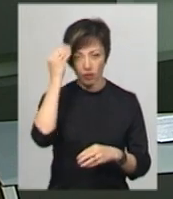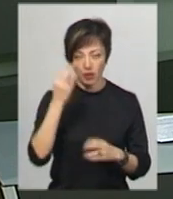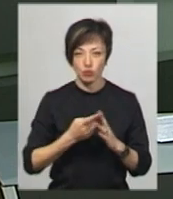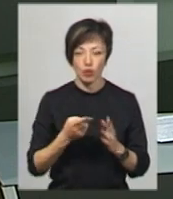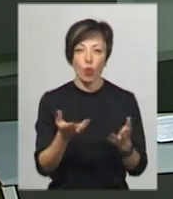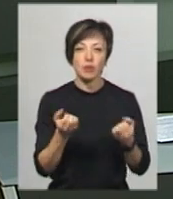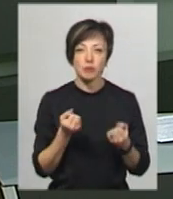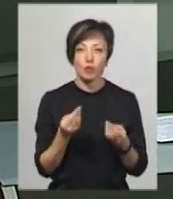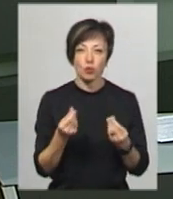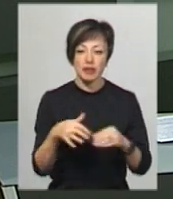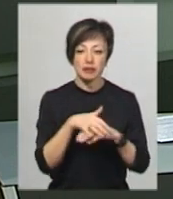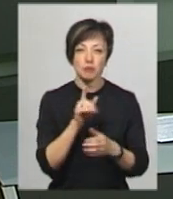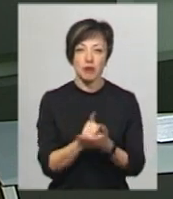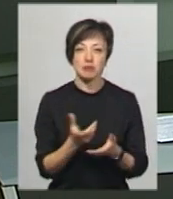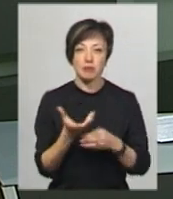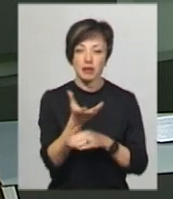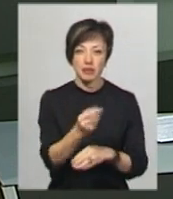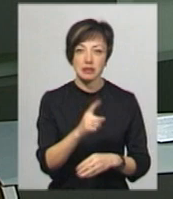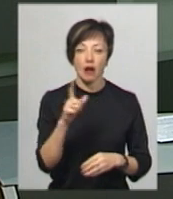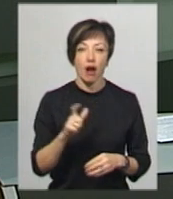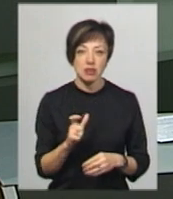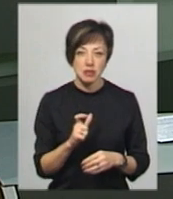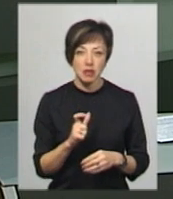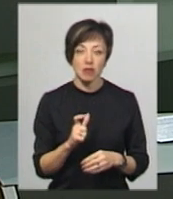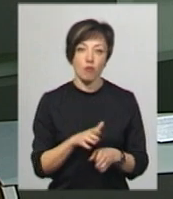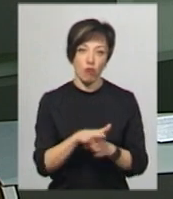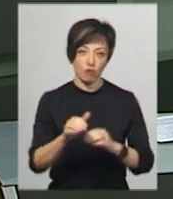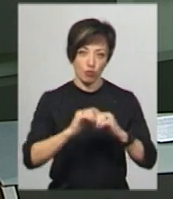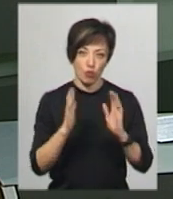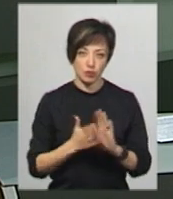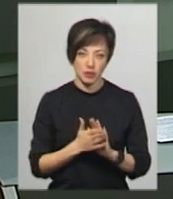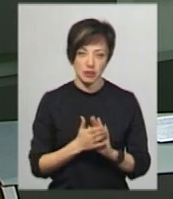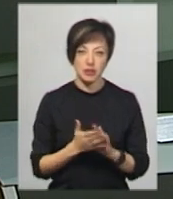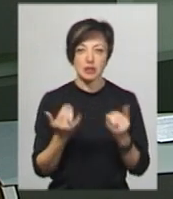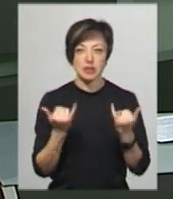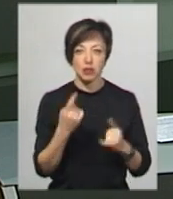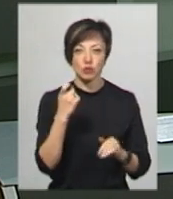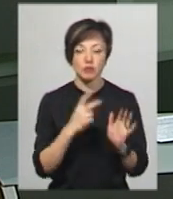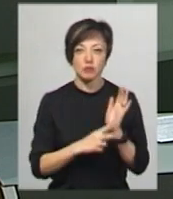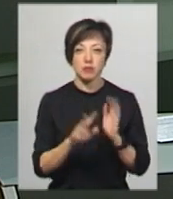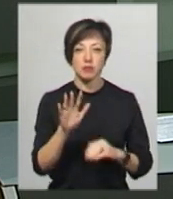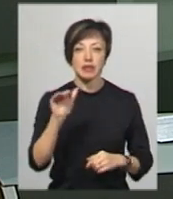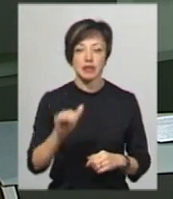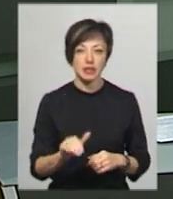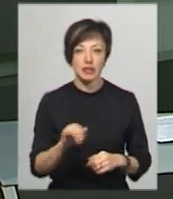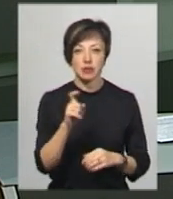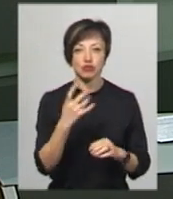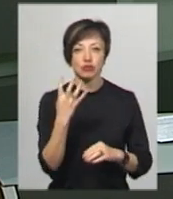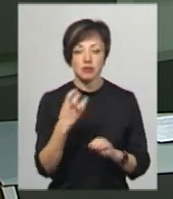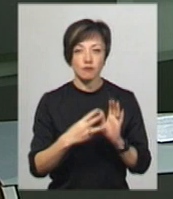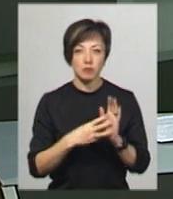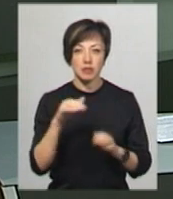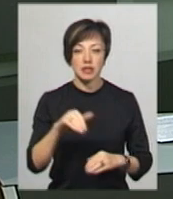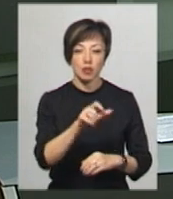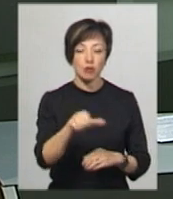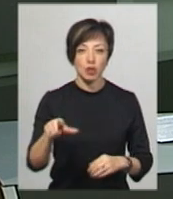Отримані кошти населення має сплатити за спожити блакитне паливо в повному обсязі. Зараз 175 тисяч із 408 тисяч